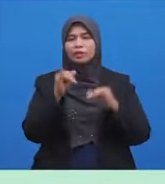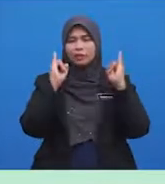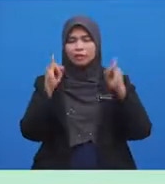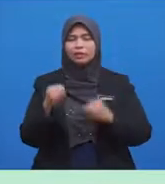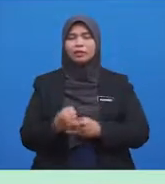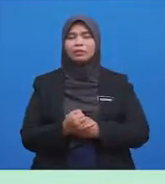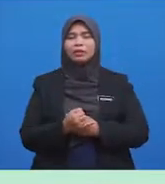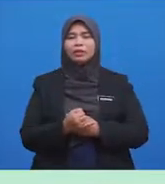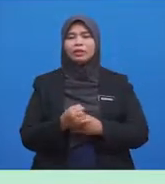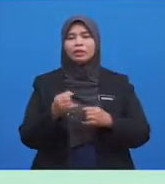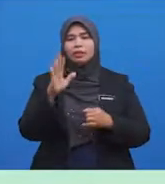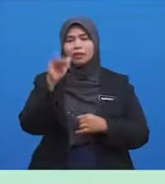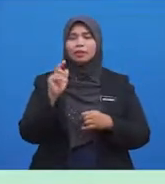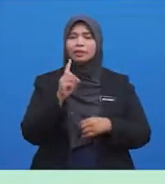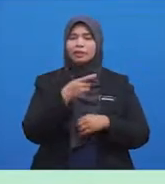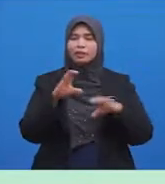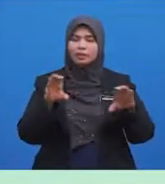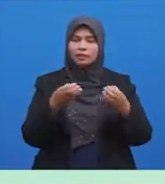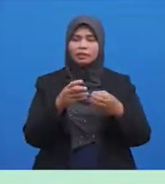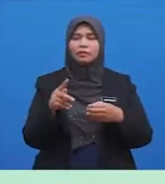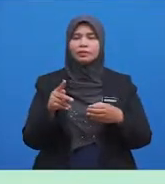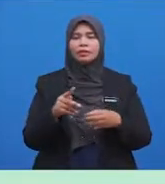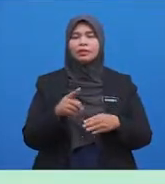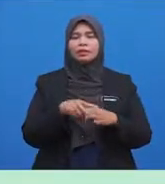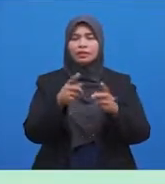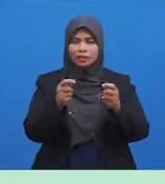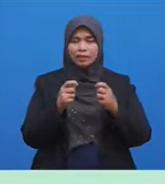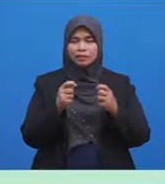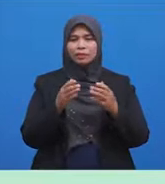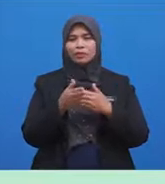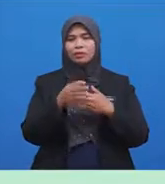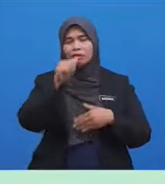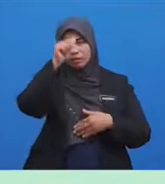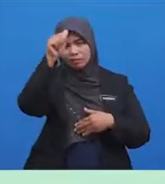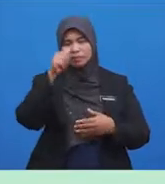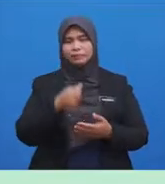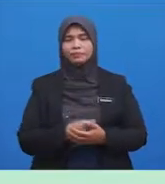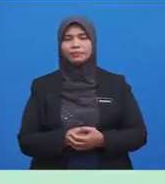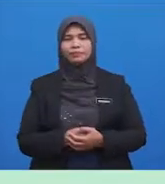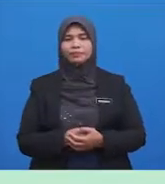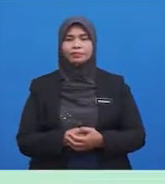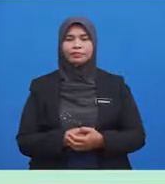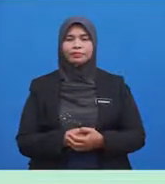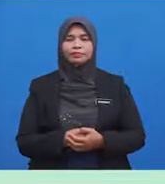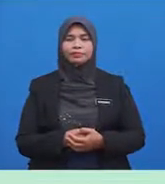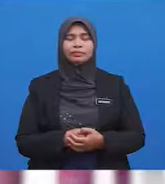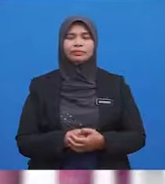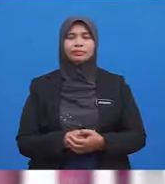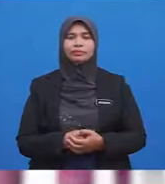-ibadah yang kita lakukan Diterima oleh Allah Subhanahu Wa Ta'ala